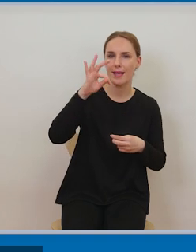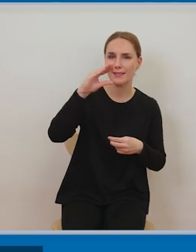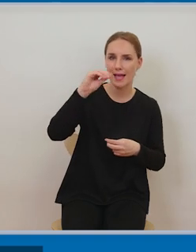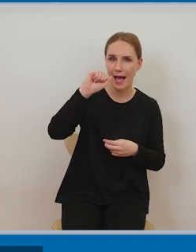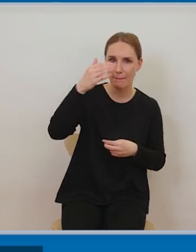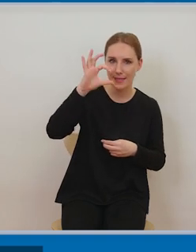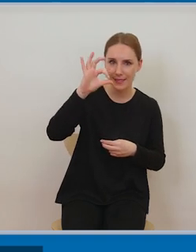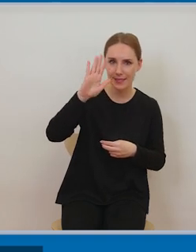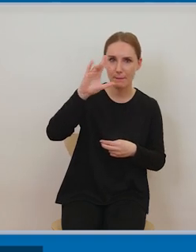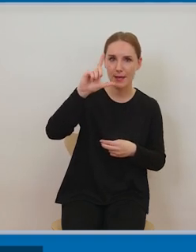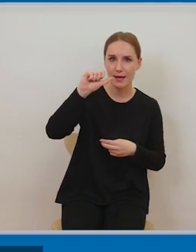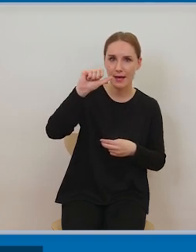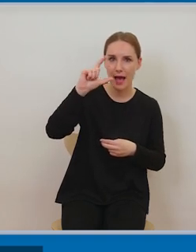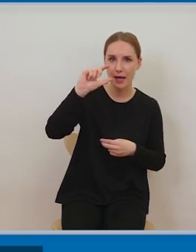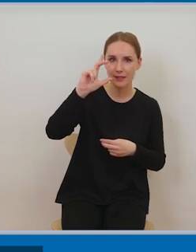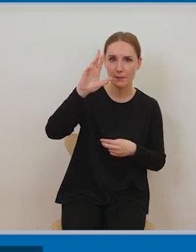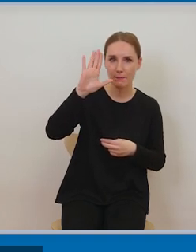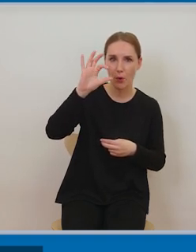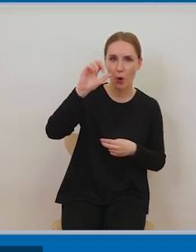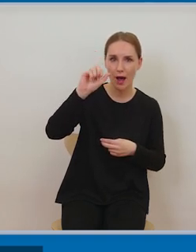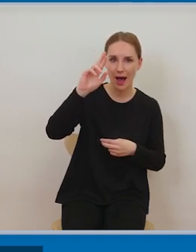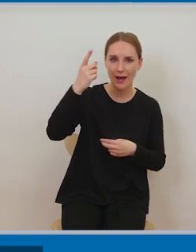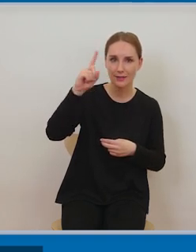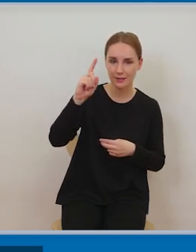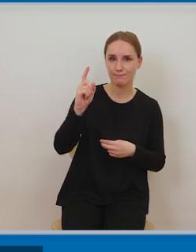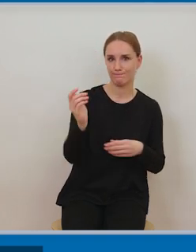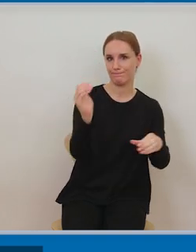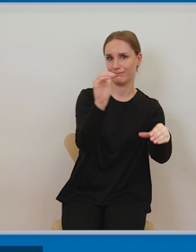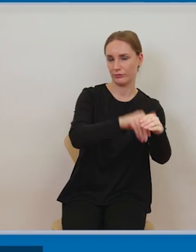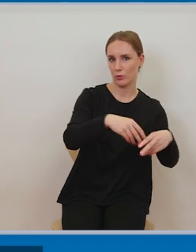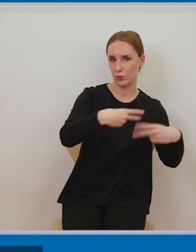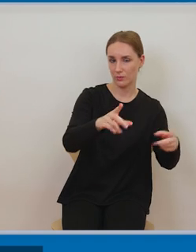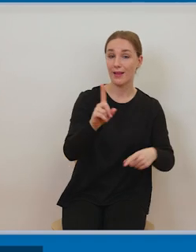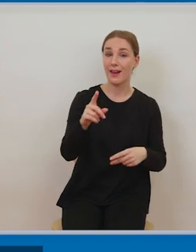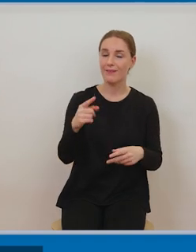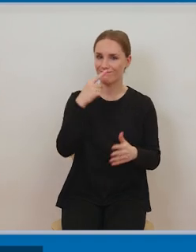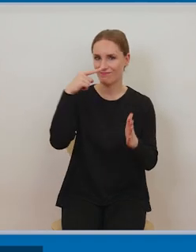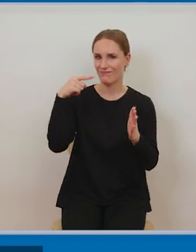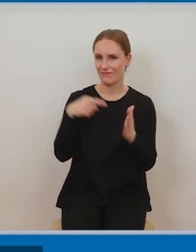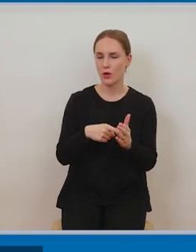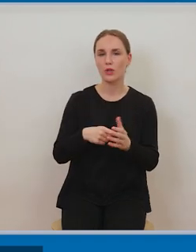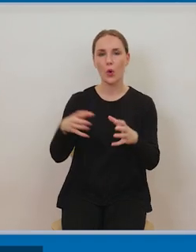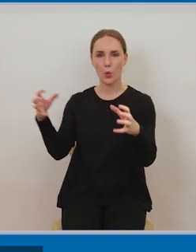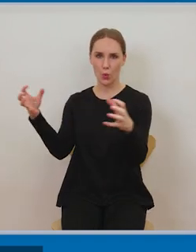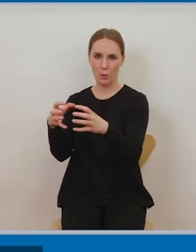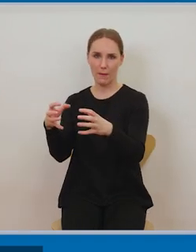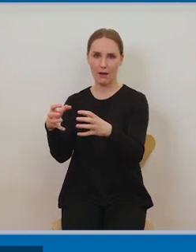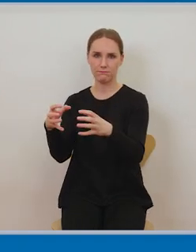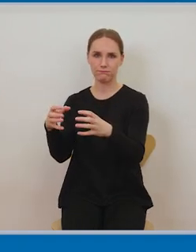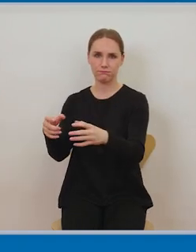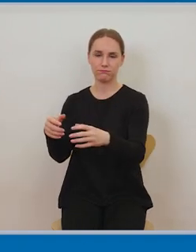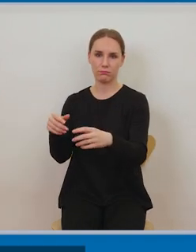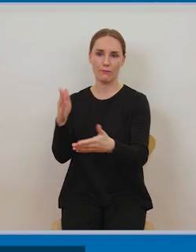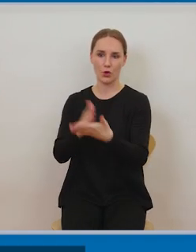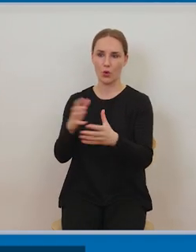formuła taka z której też bardzo często korzystamy zwłaszcza w tym obszarze właśnie edukacji